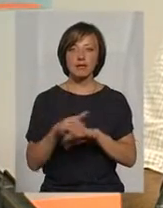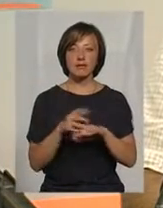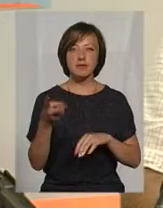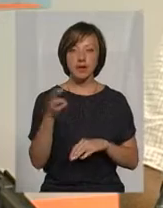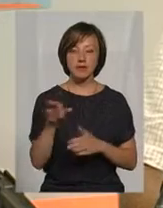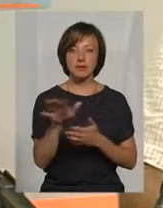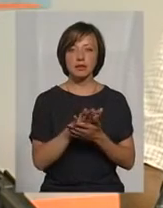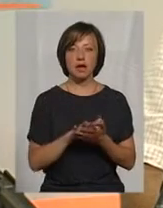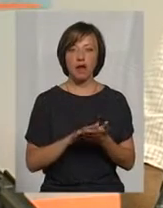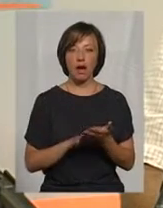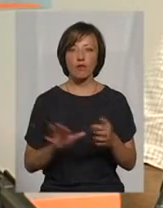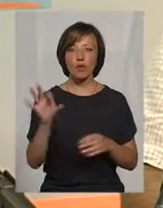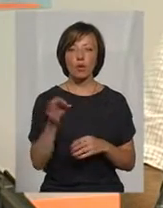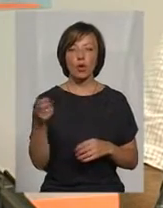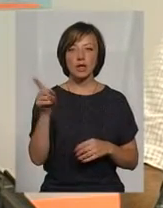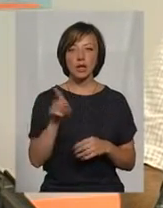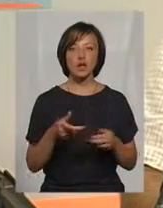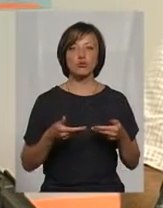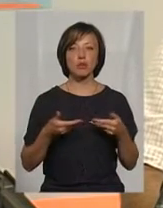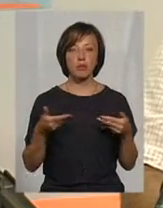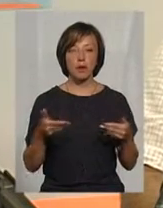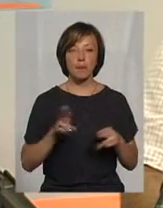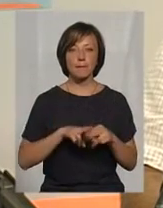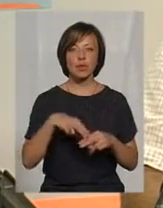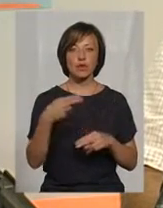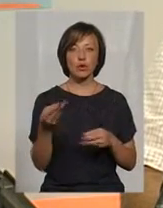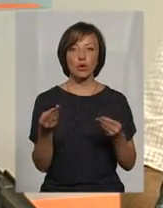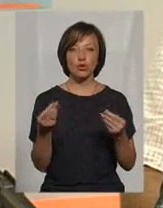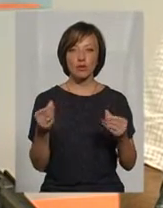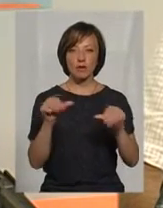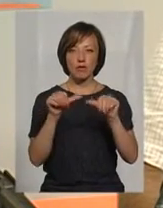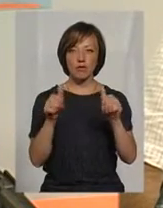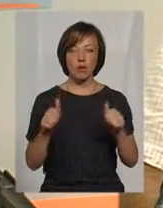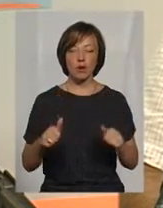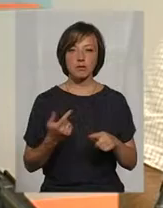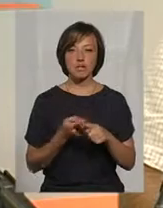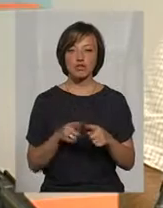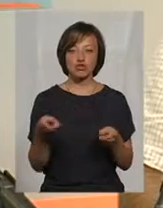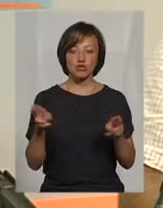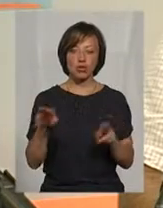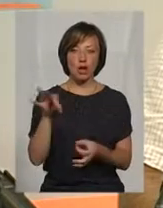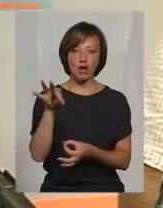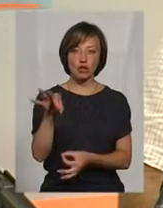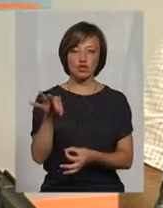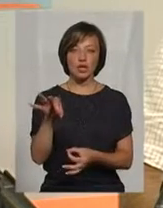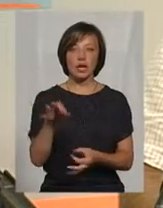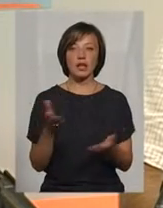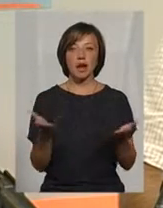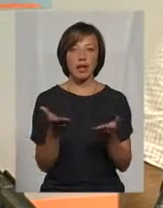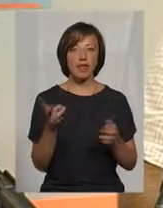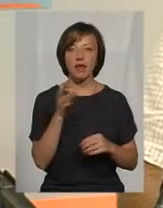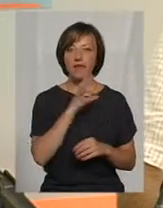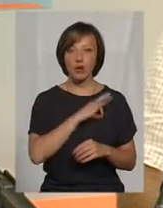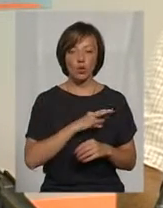заявою про те, щоб ми повернули в грошовій формі ці залишки, які не